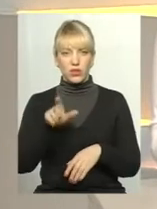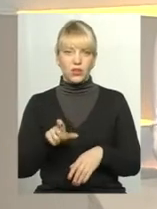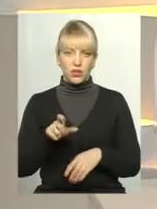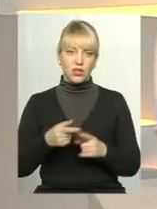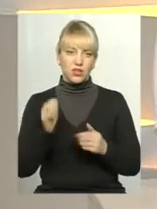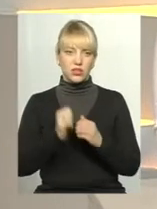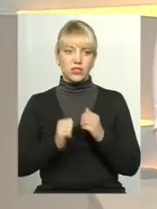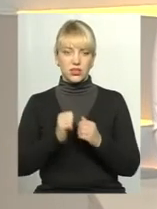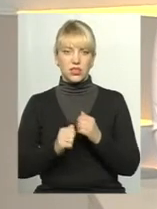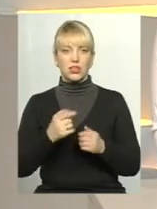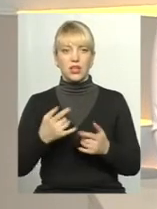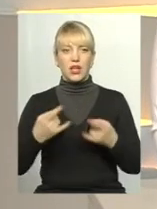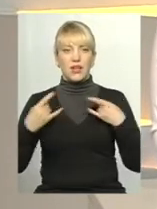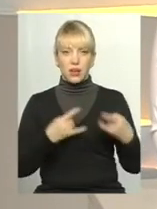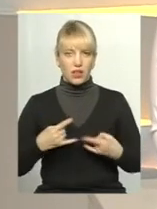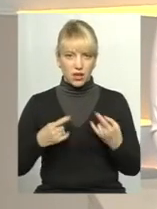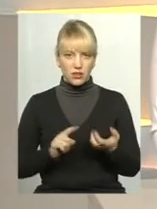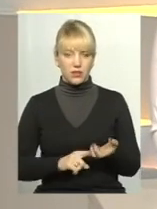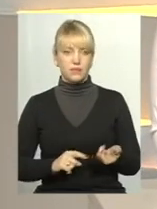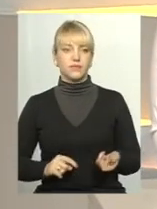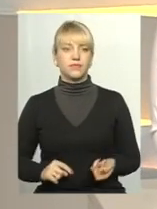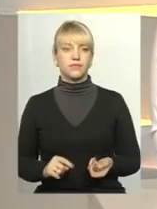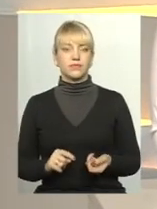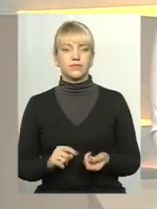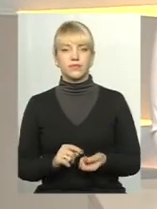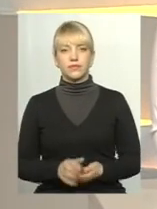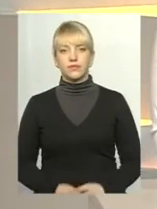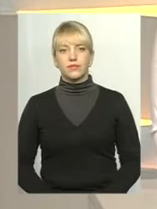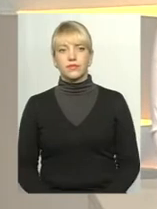частіше там рентген, потім, що